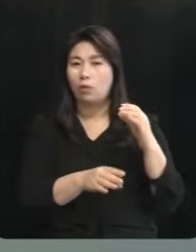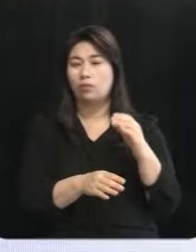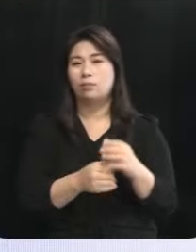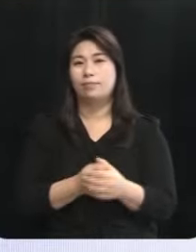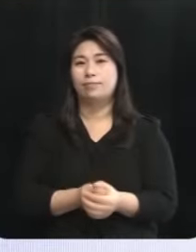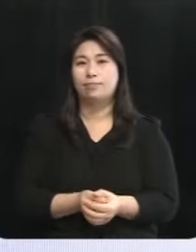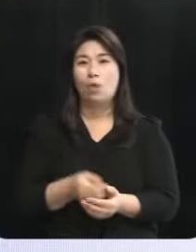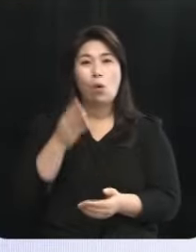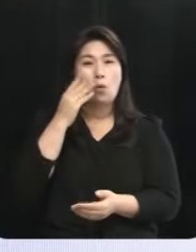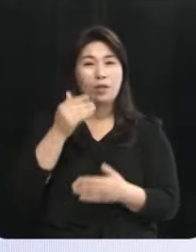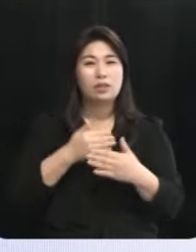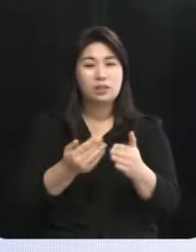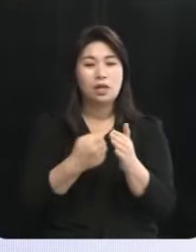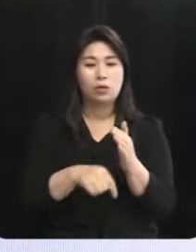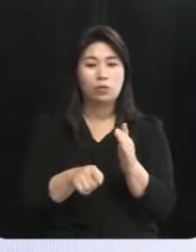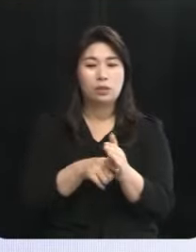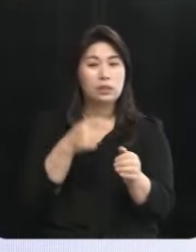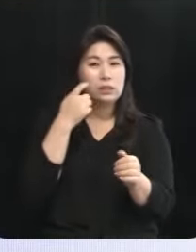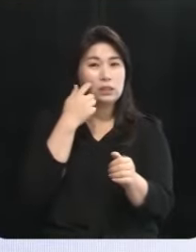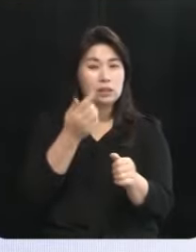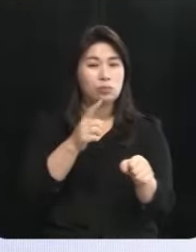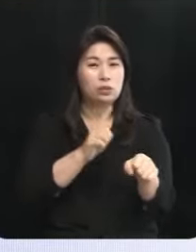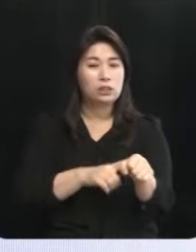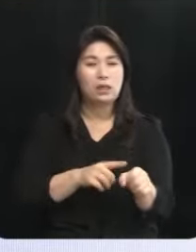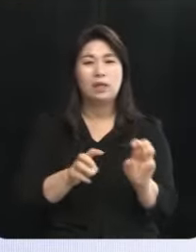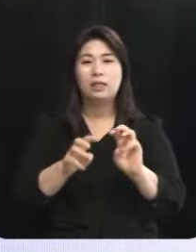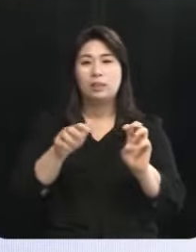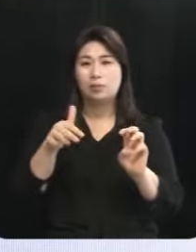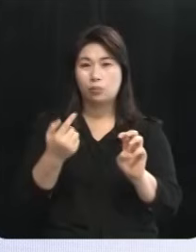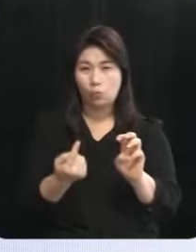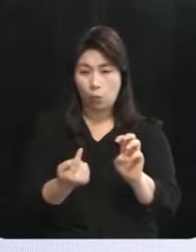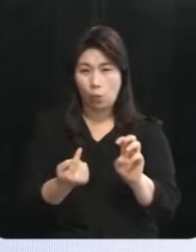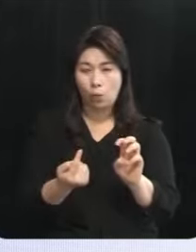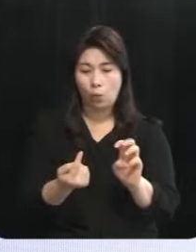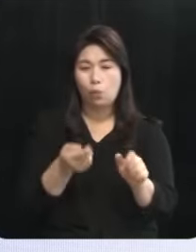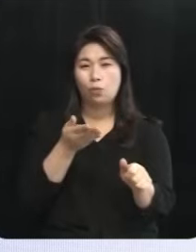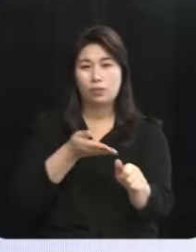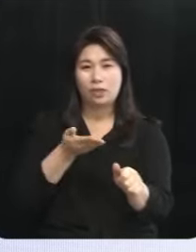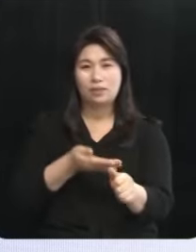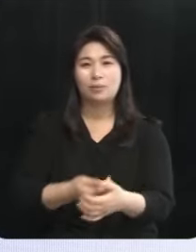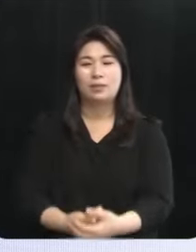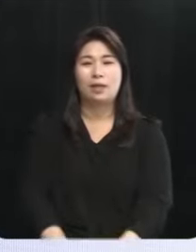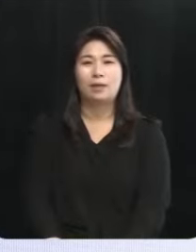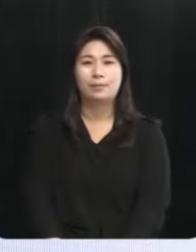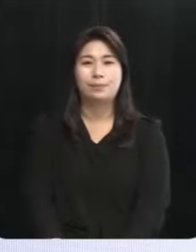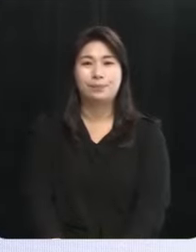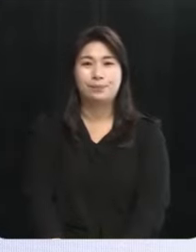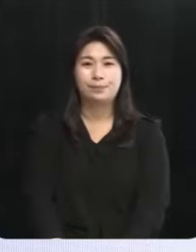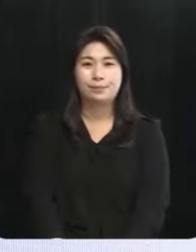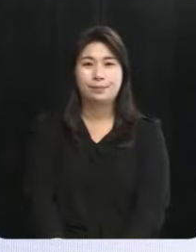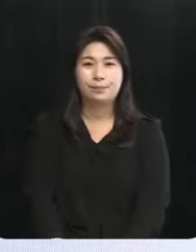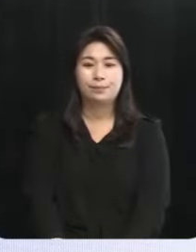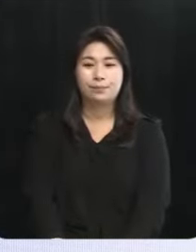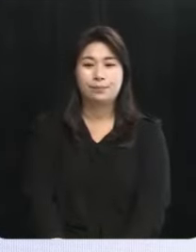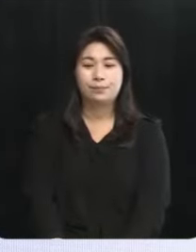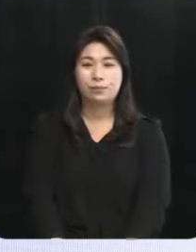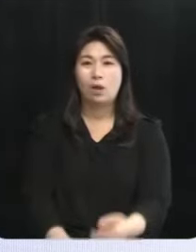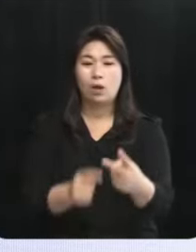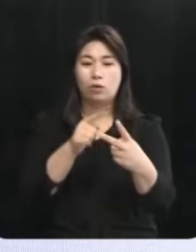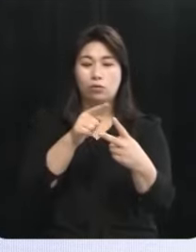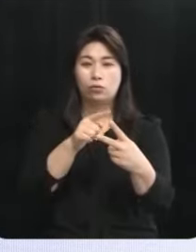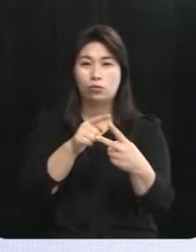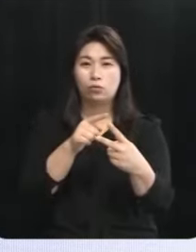원활하게 진행을 하기 위해서 질문 시간은 30초 내에 해주시기를 부탁을 드리도록 하겠습니다 두 번을